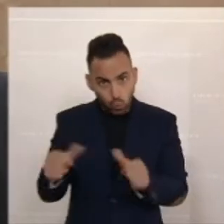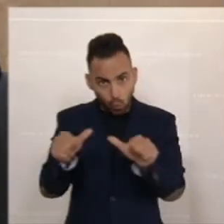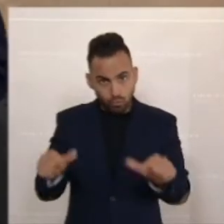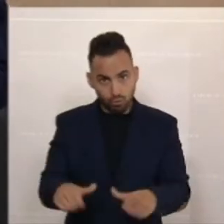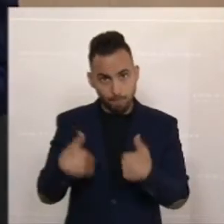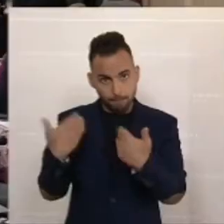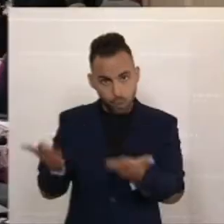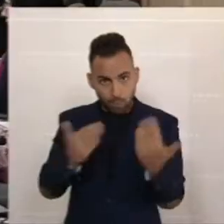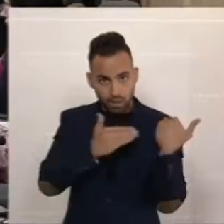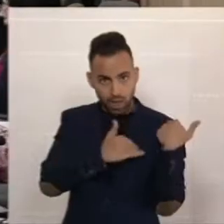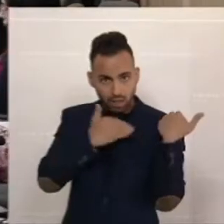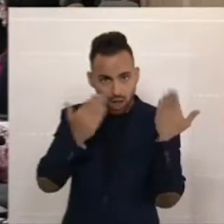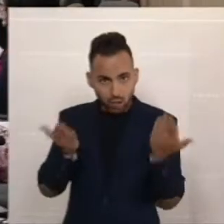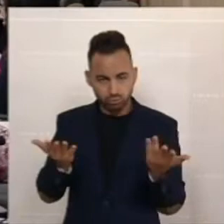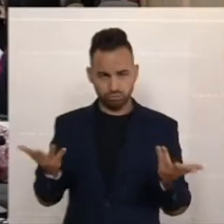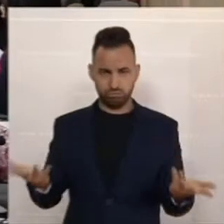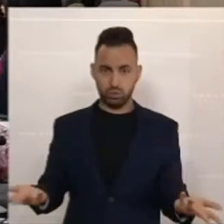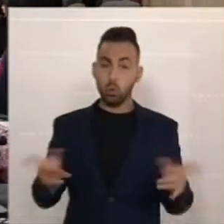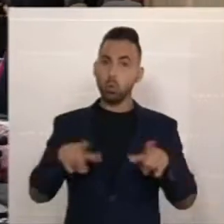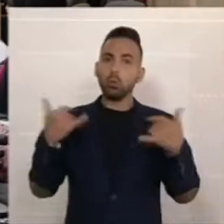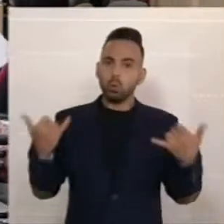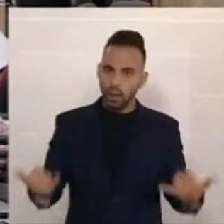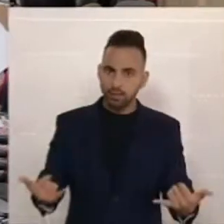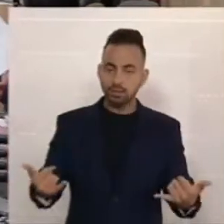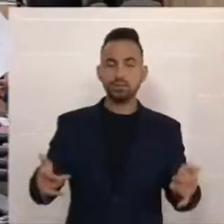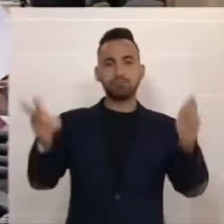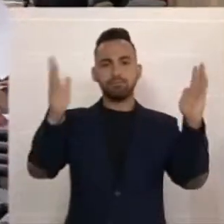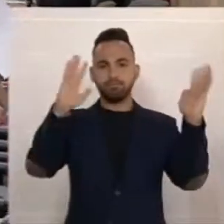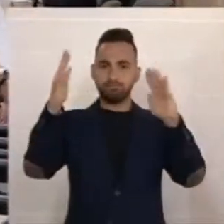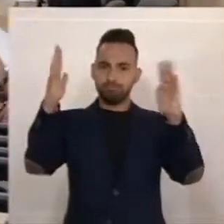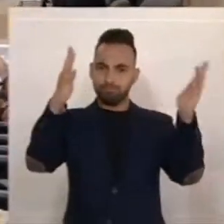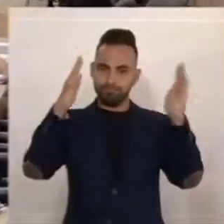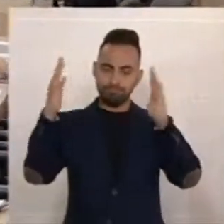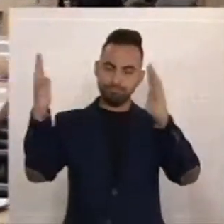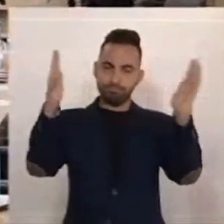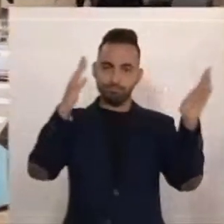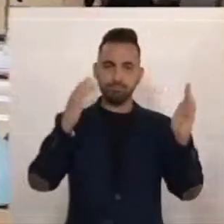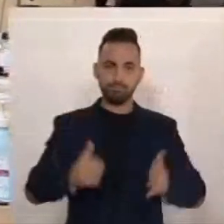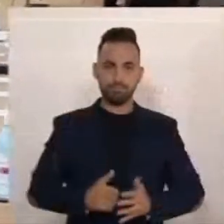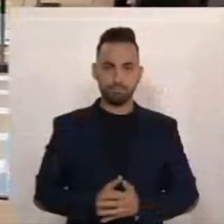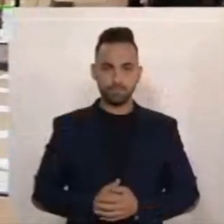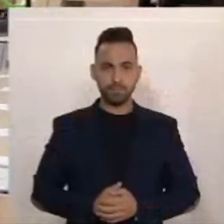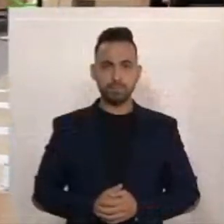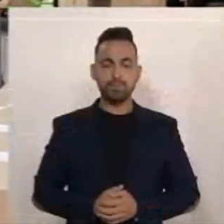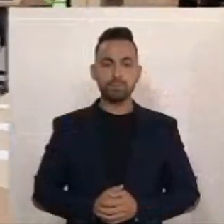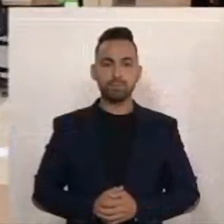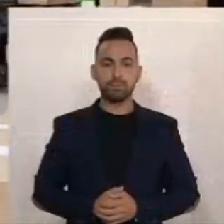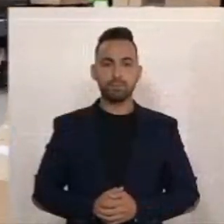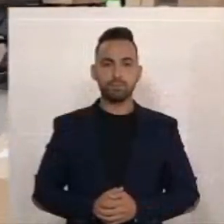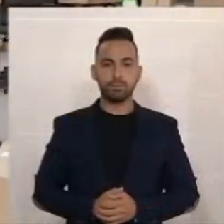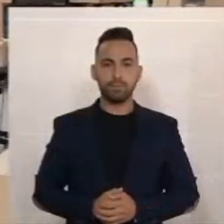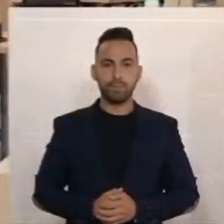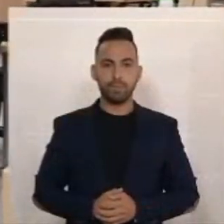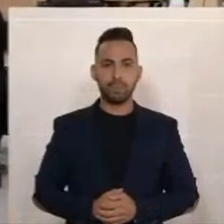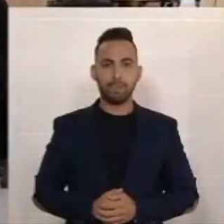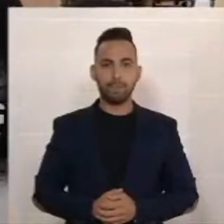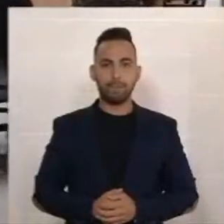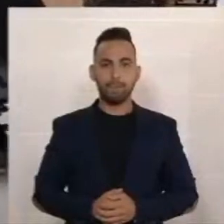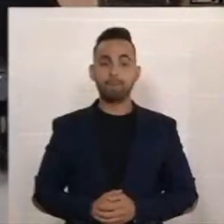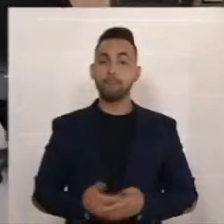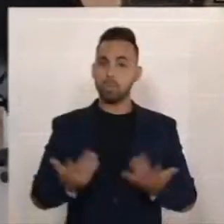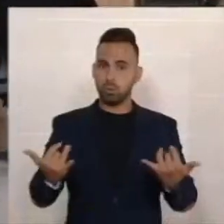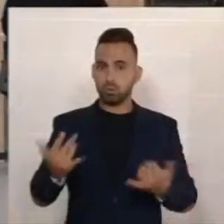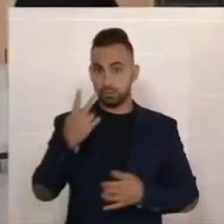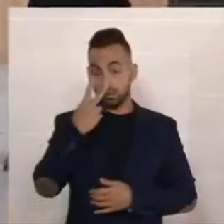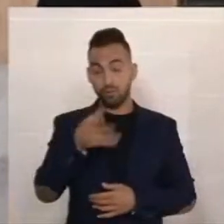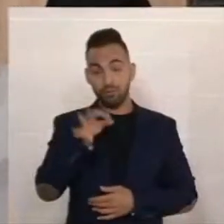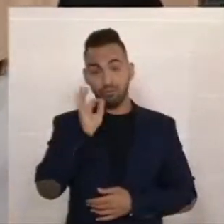Sie